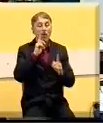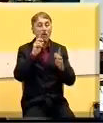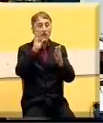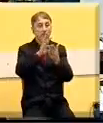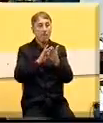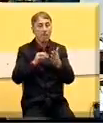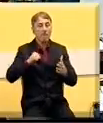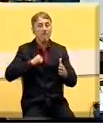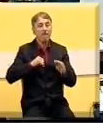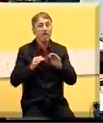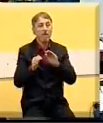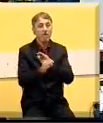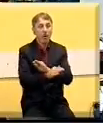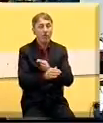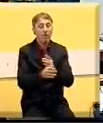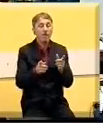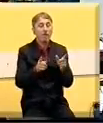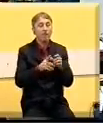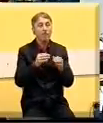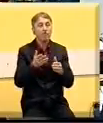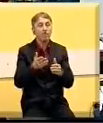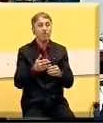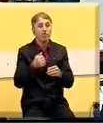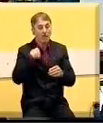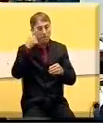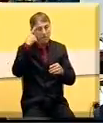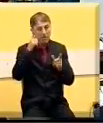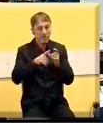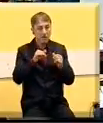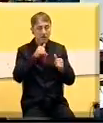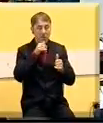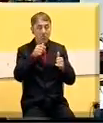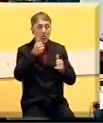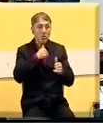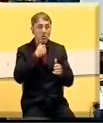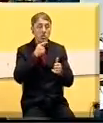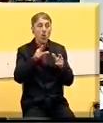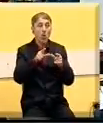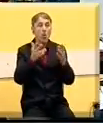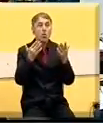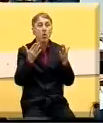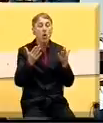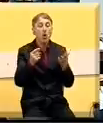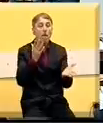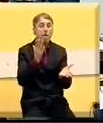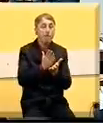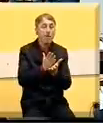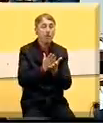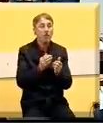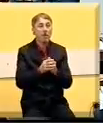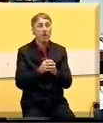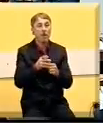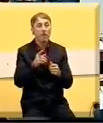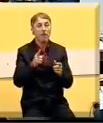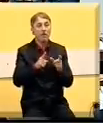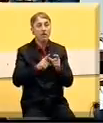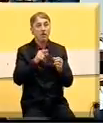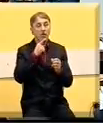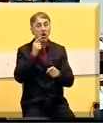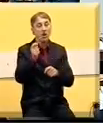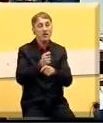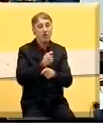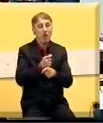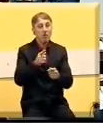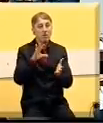pokrajinskog fonda za razvoj poljoprivrede. Mislim da ne moram da naglašavam koliko je taj fond bitan i koliko je njegov uloga bitna u ovom rebalansu